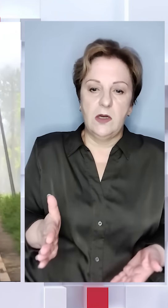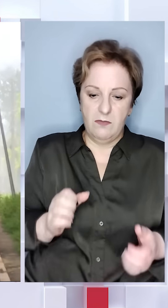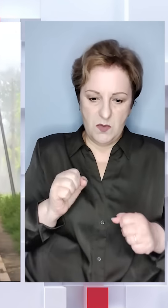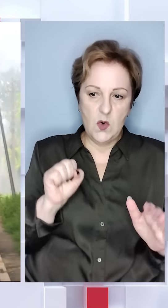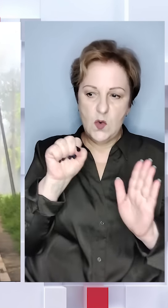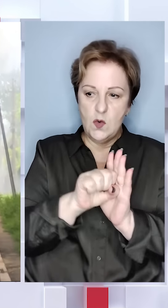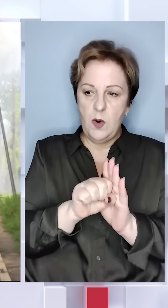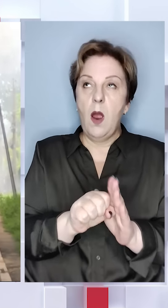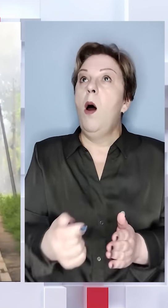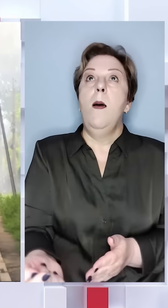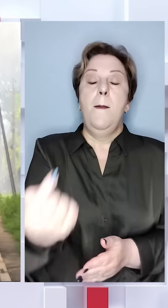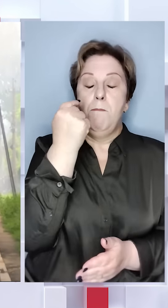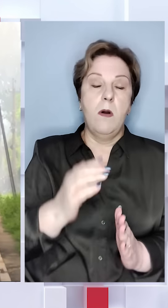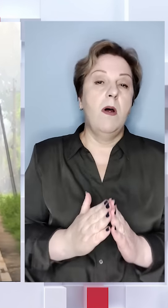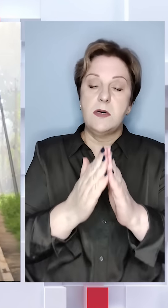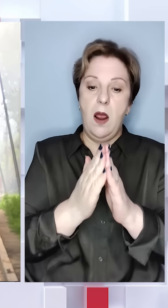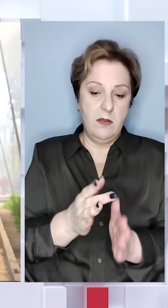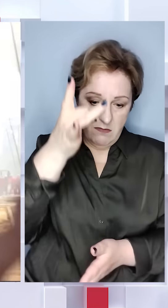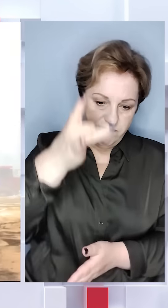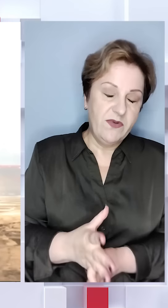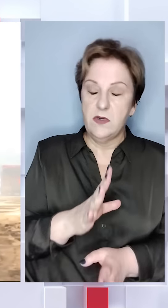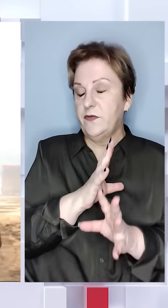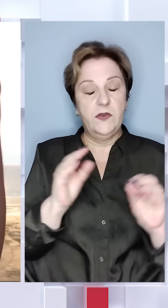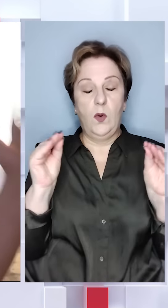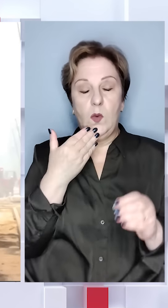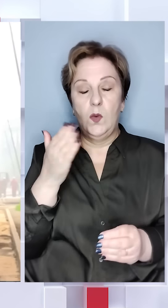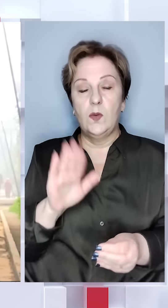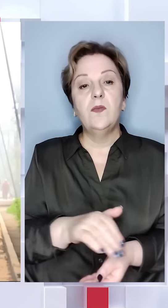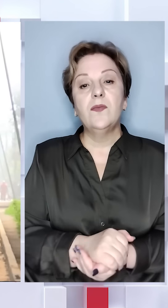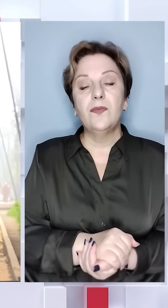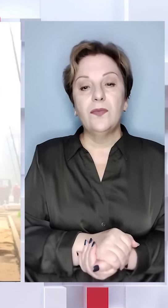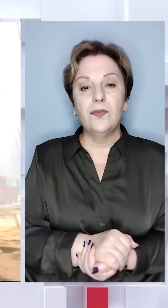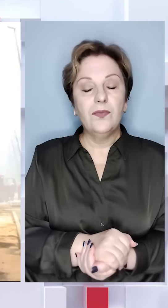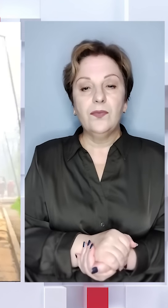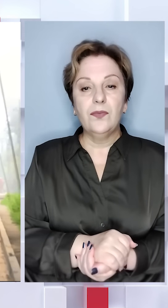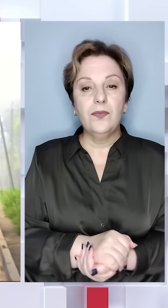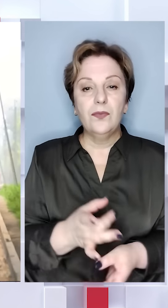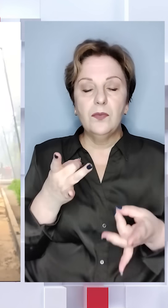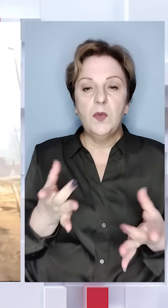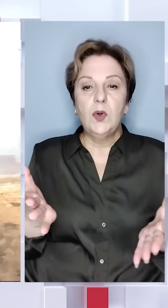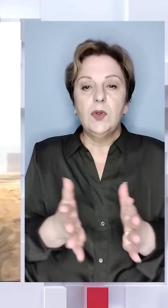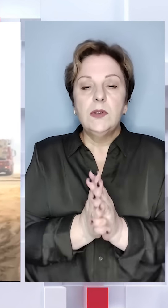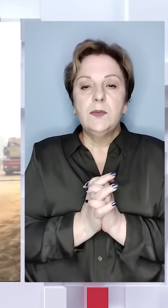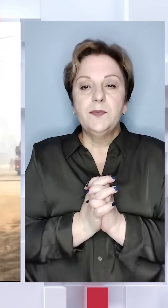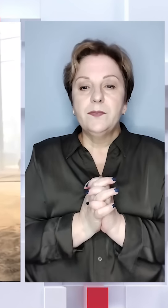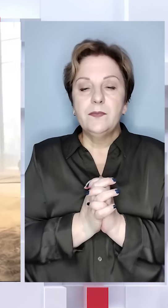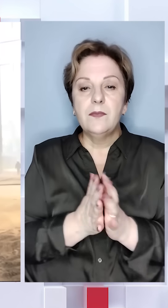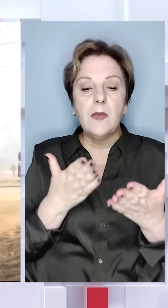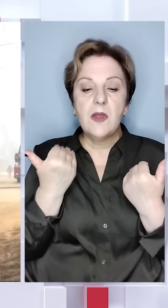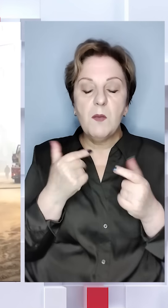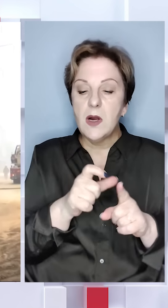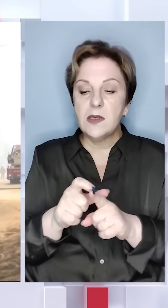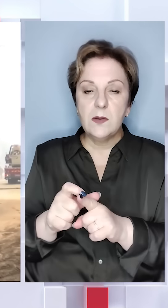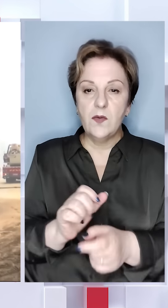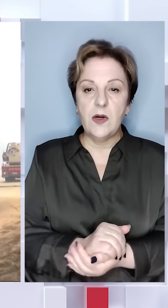Просто ракета і все. І просто немає